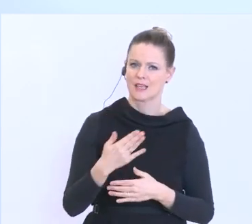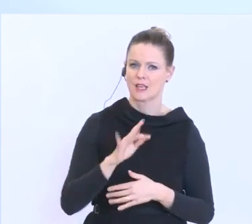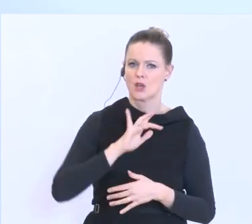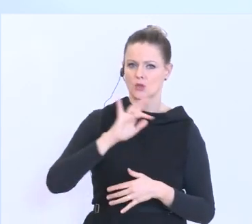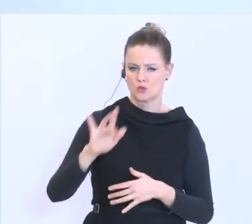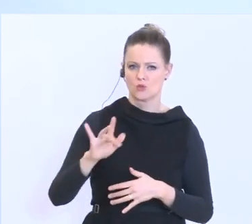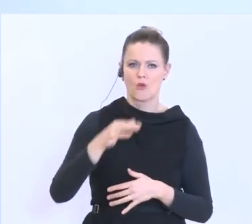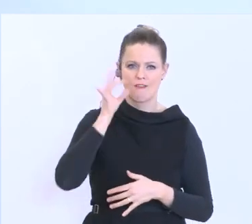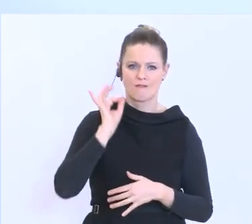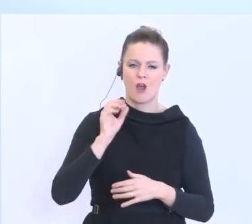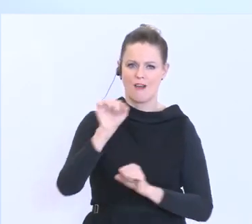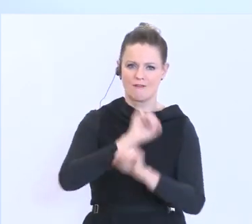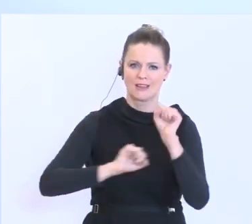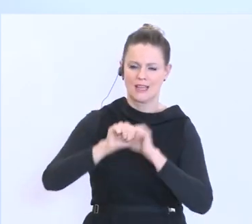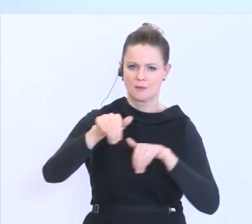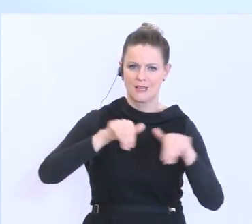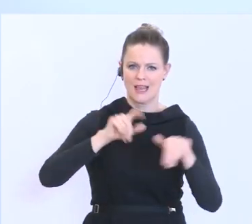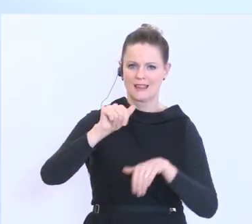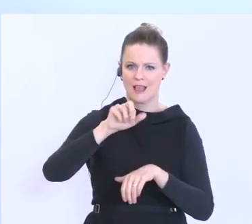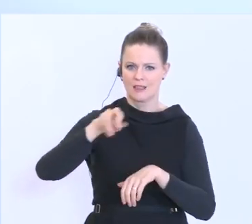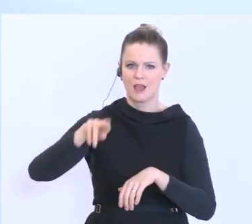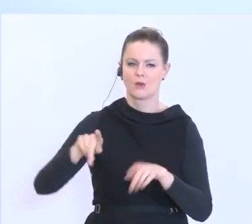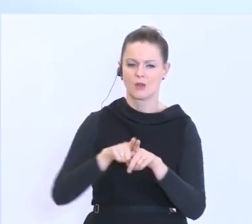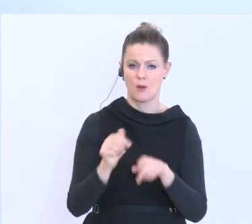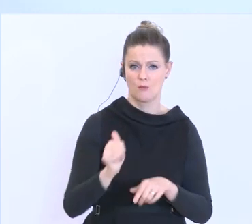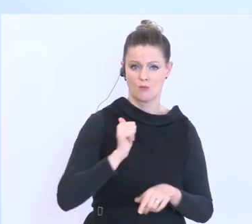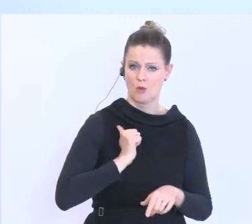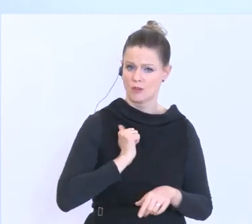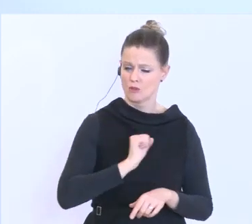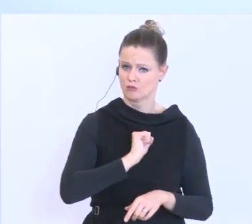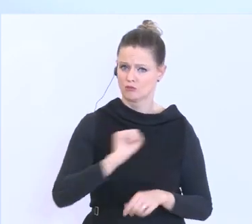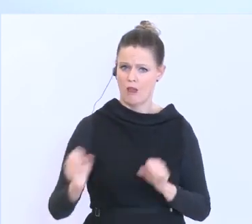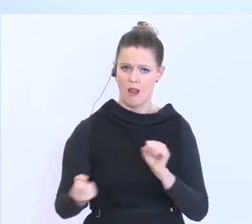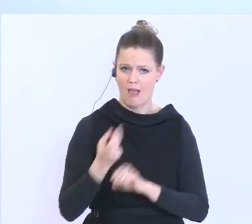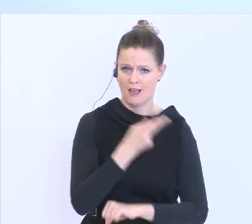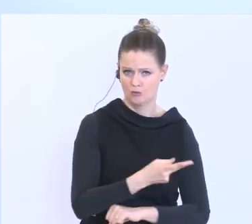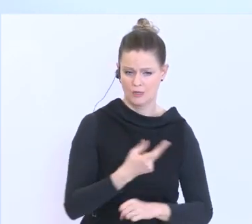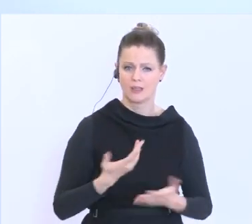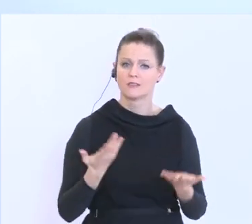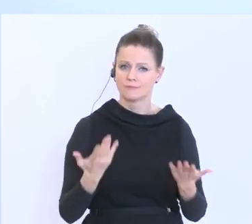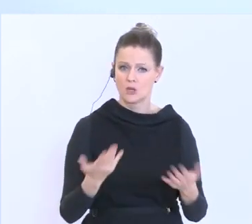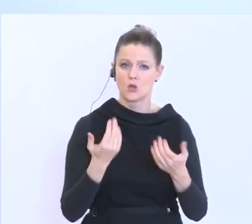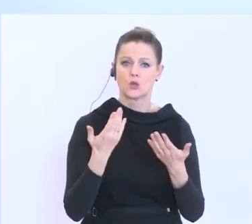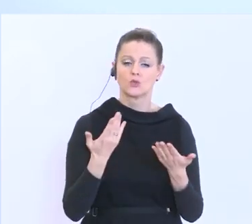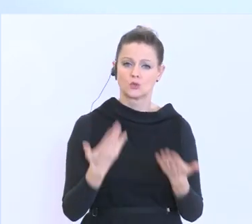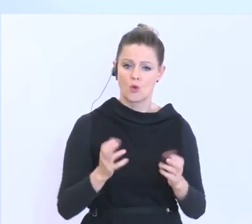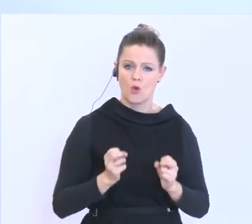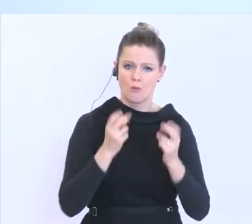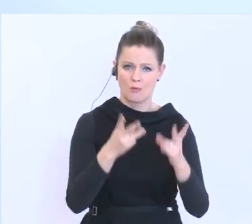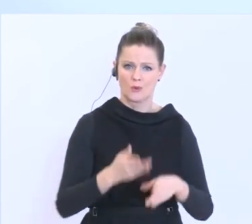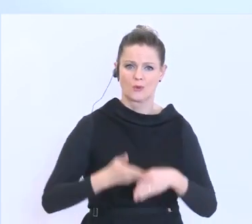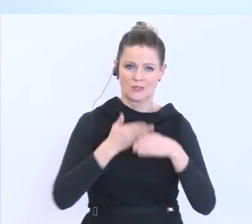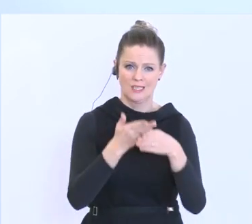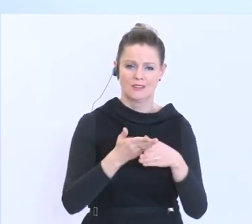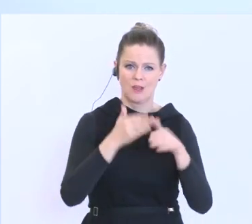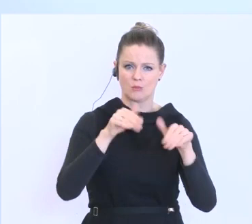und das Bundesheer, das hier sehr rasch und unbürokratisch eingesprungen ist. Diese Zeit der Überbrückungshilfe muss aber